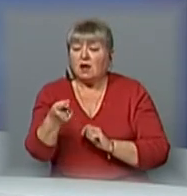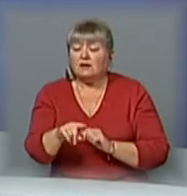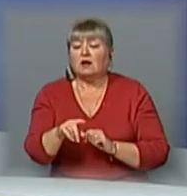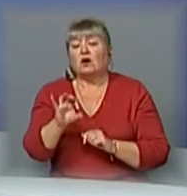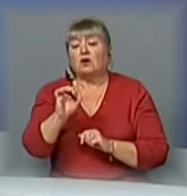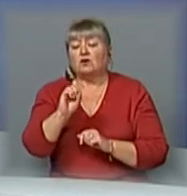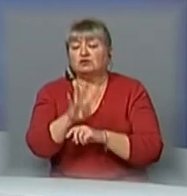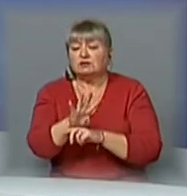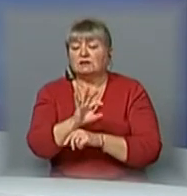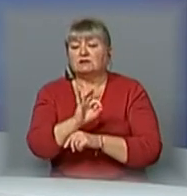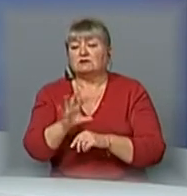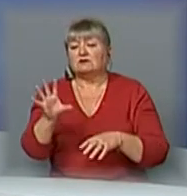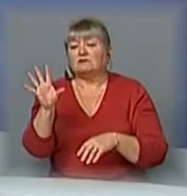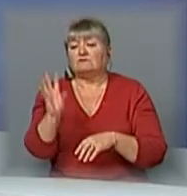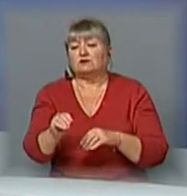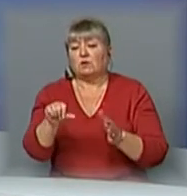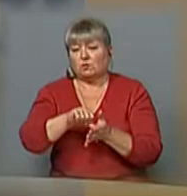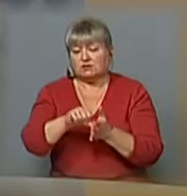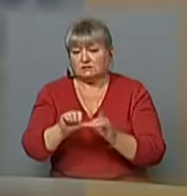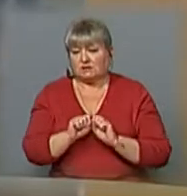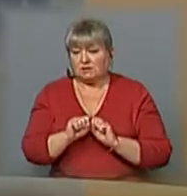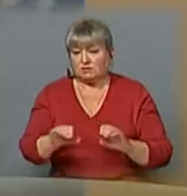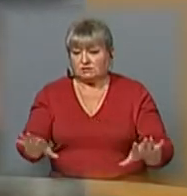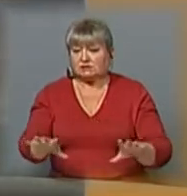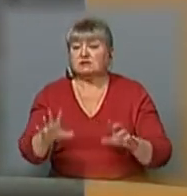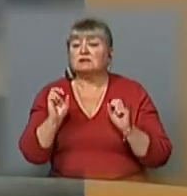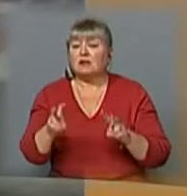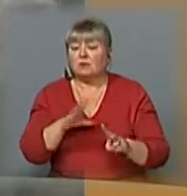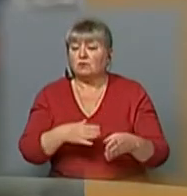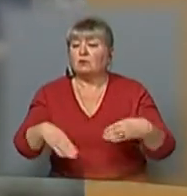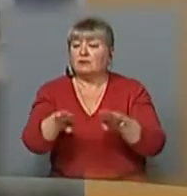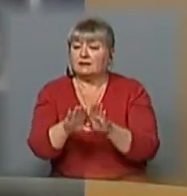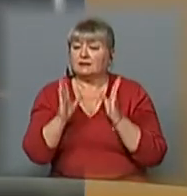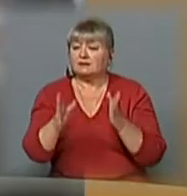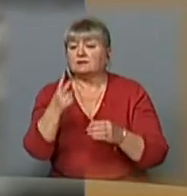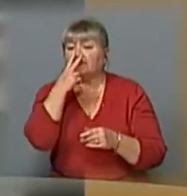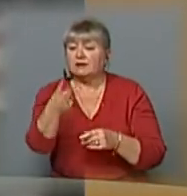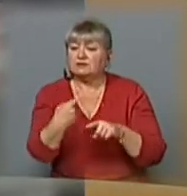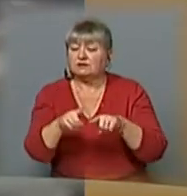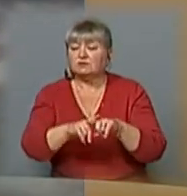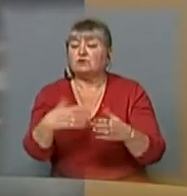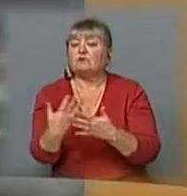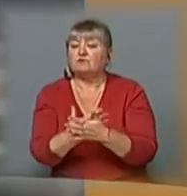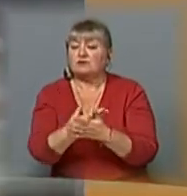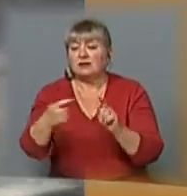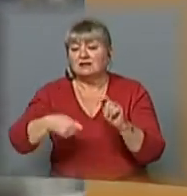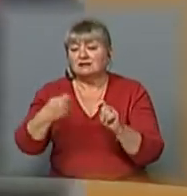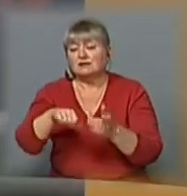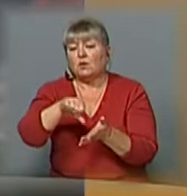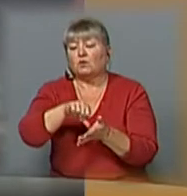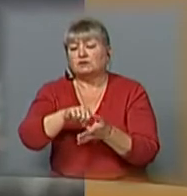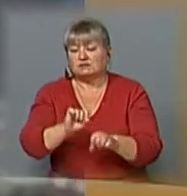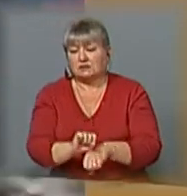-й годині усі учасники акції розійшлись. Як відбувалося перекриття траси на Львівщині, ви бачите на цьому відео, яке зняли учасники